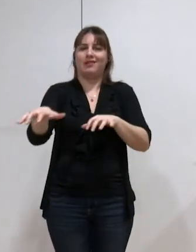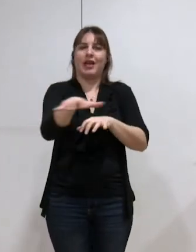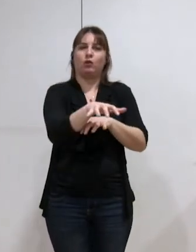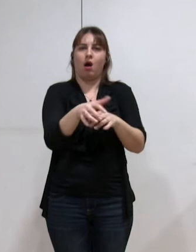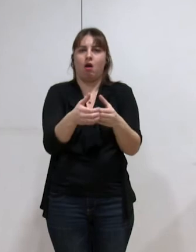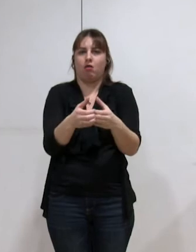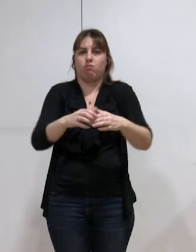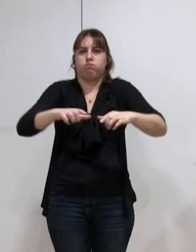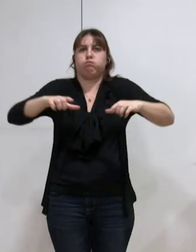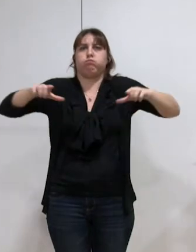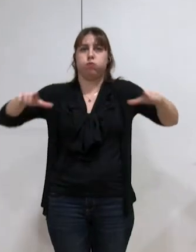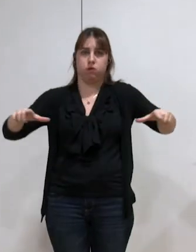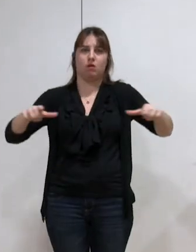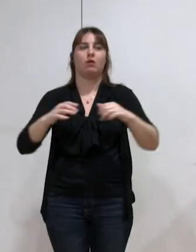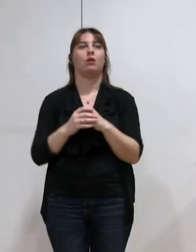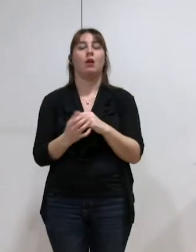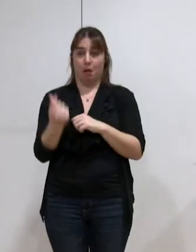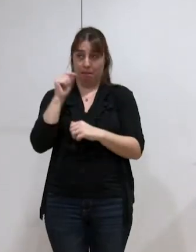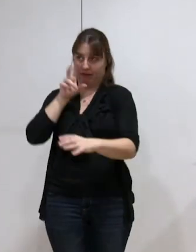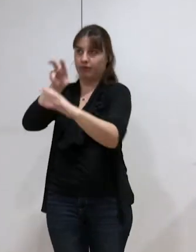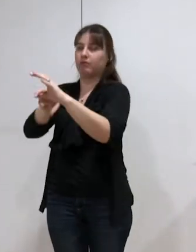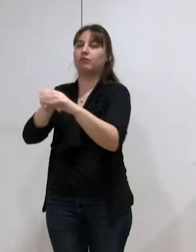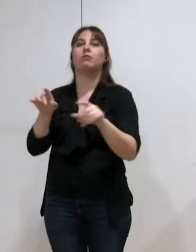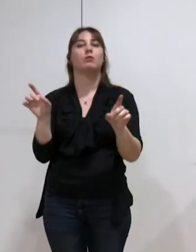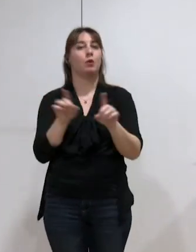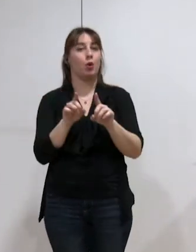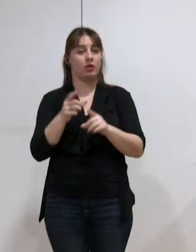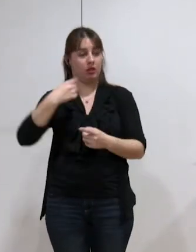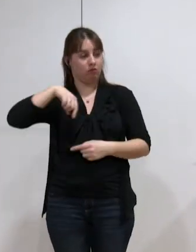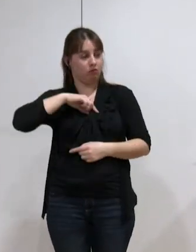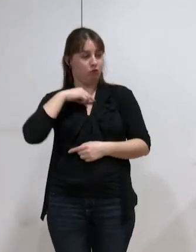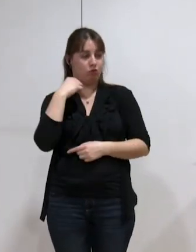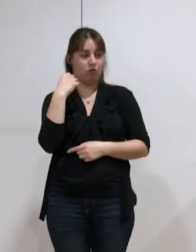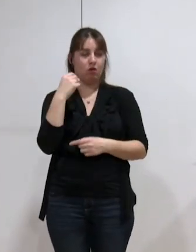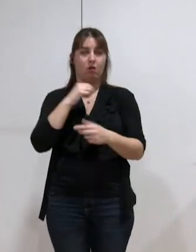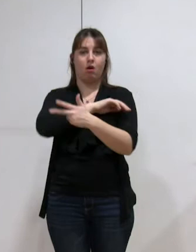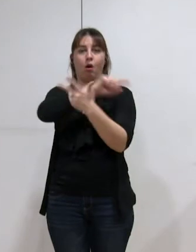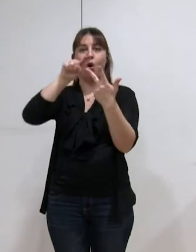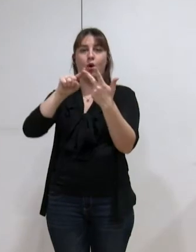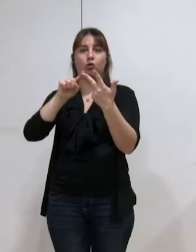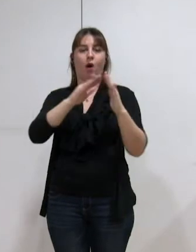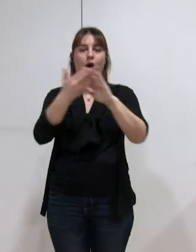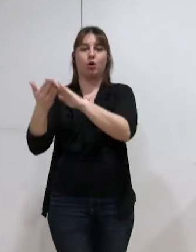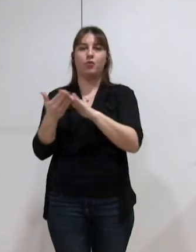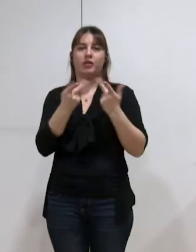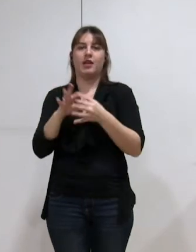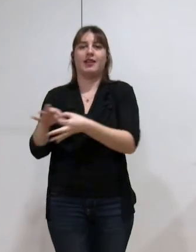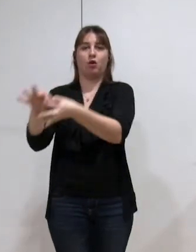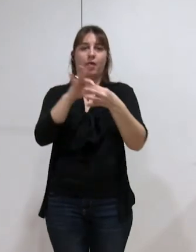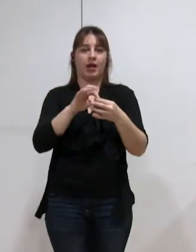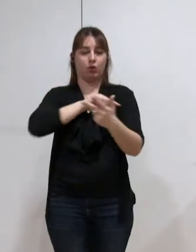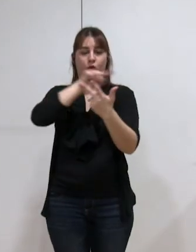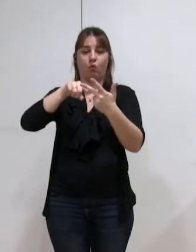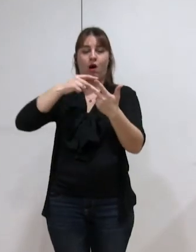d'agglomération. Et la deuxième, c'est que nous sommes une des trois communautés d'agglomération qui sommes passées en